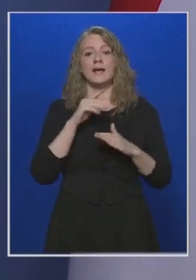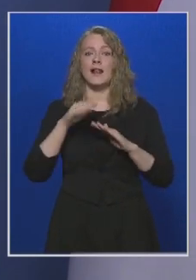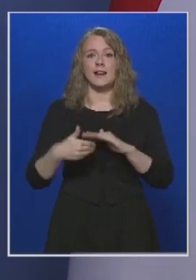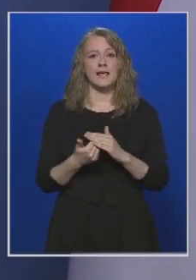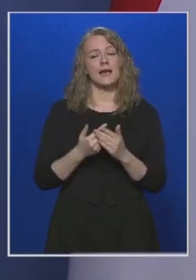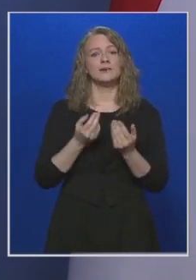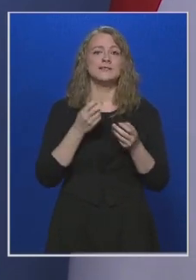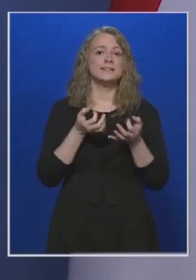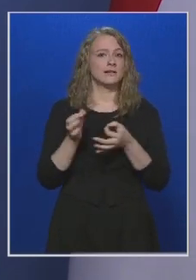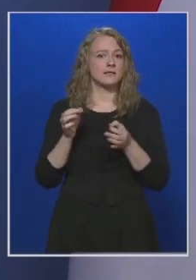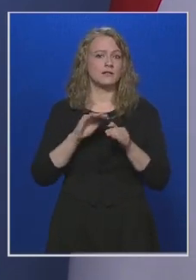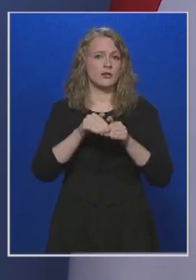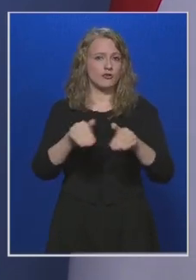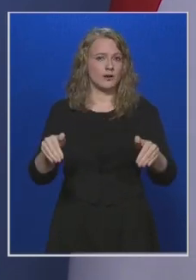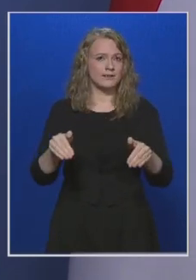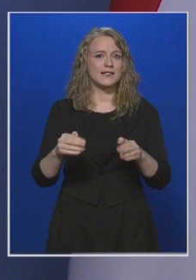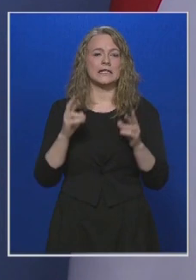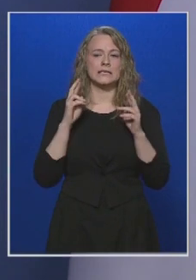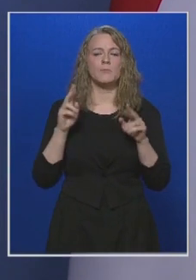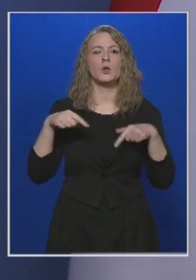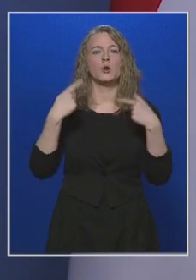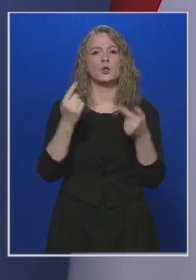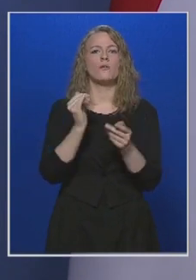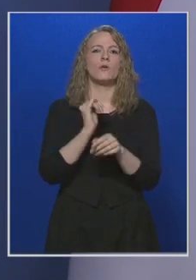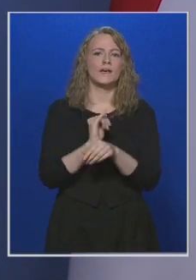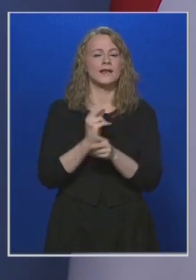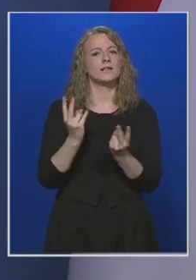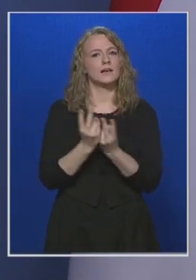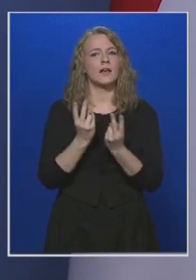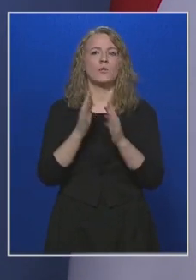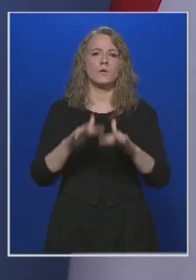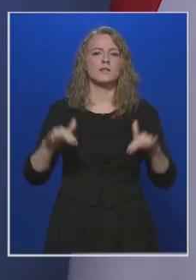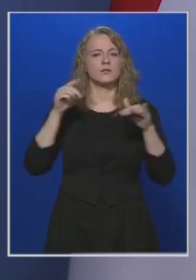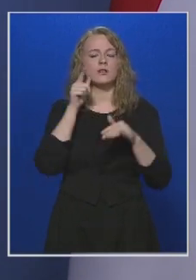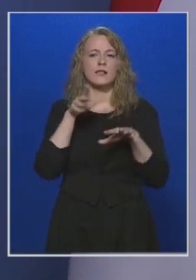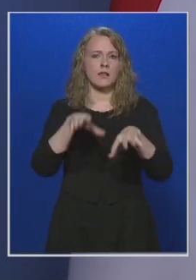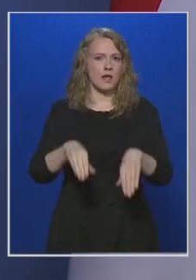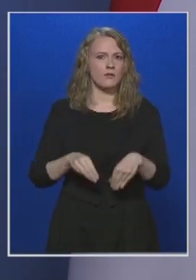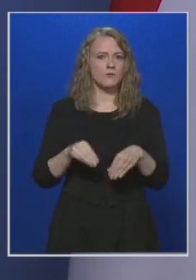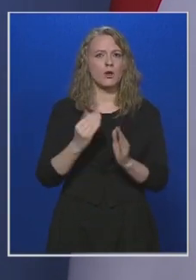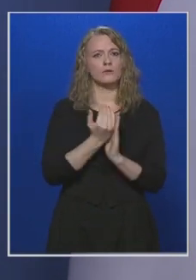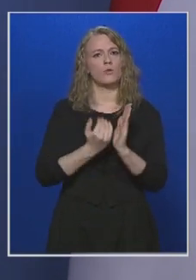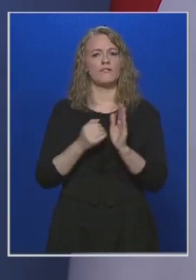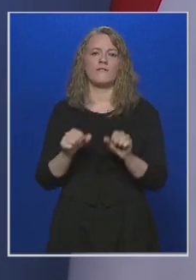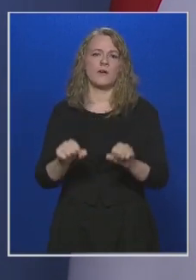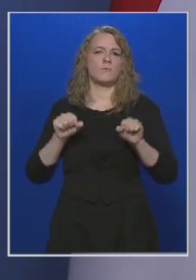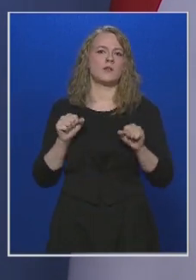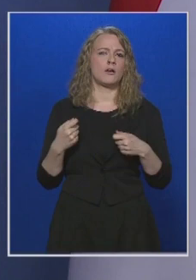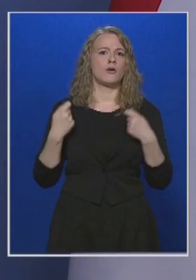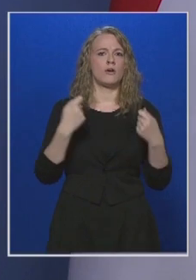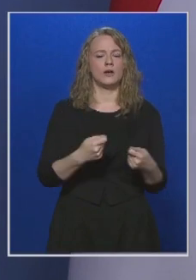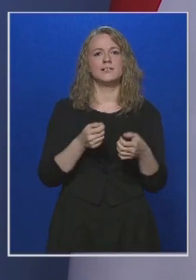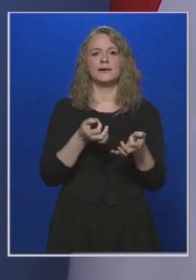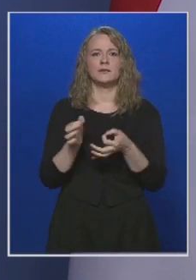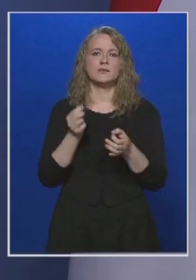intézkedéseknek a hatája, és csak reméljük, hogy jövő hét kedden az országgyűlés el tudja fogadni azt a törvényt, ami felhatalmazást ad az